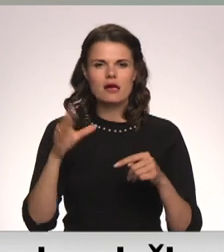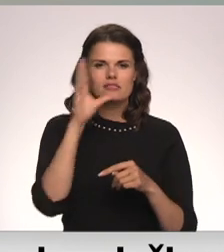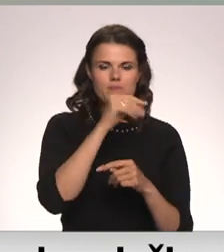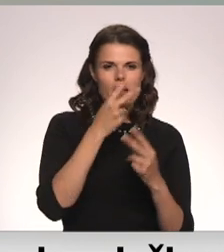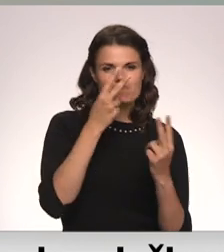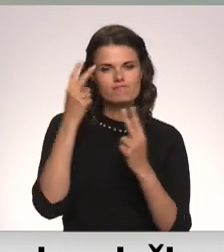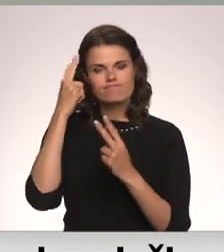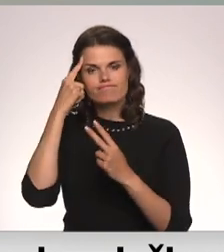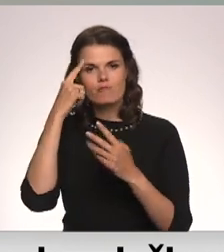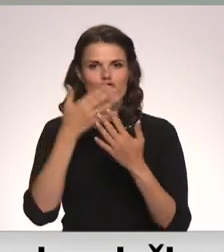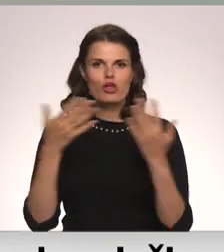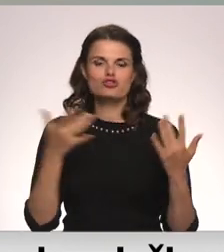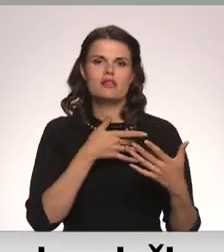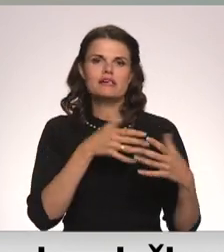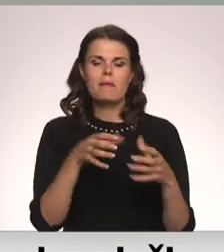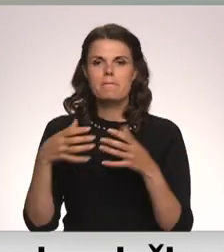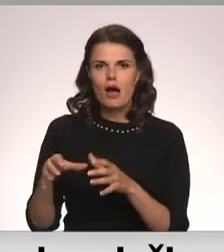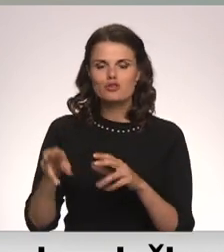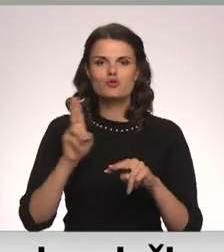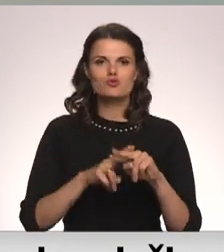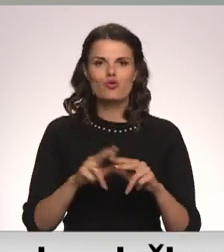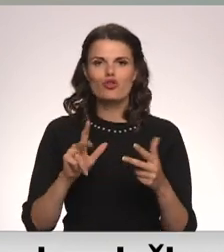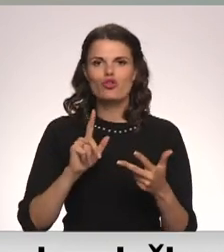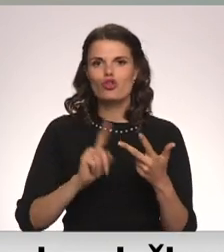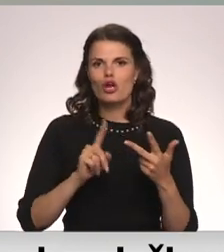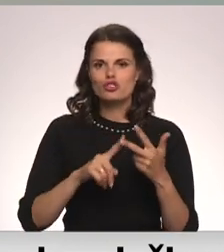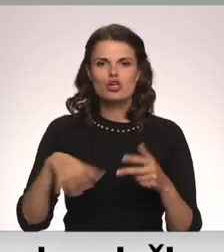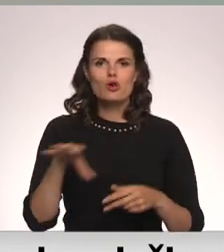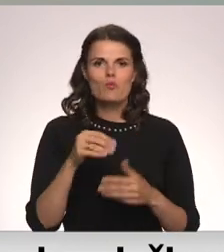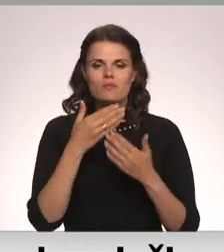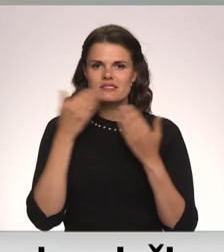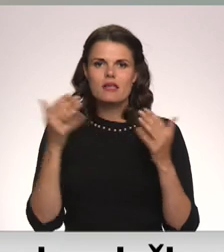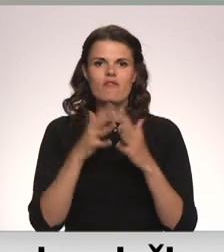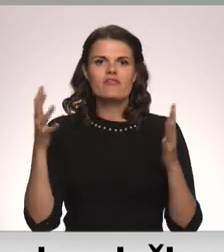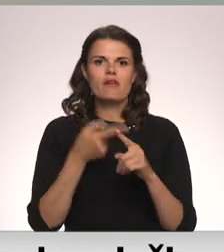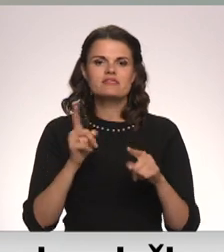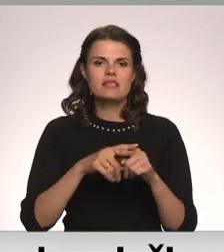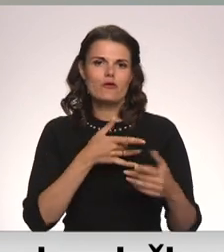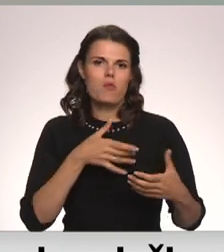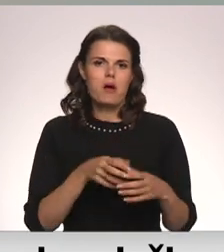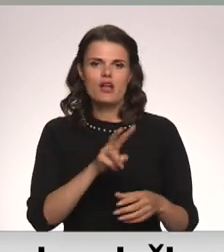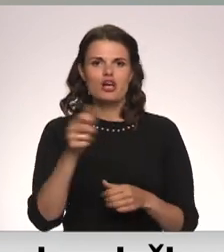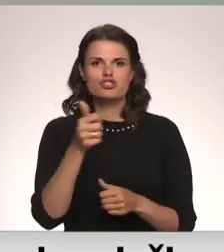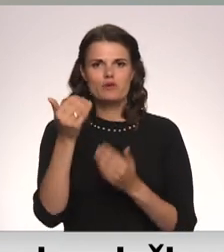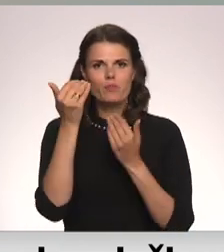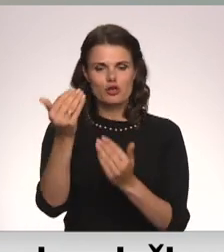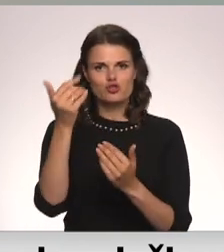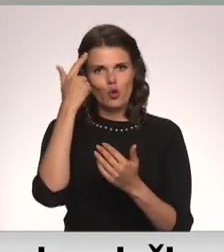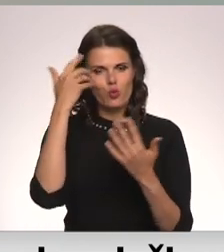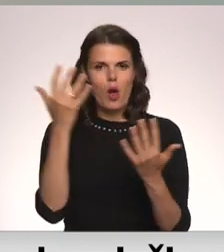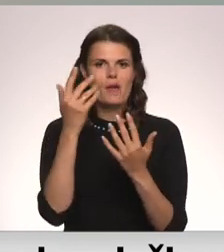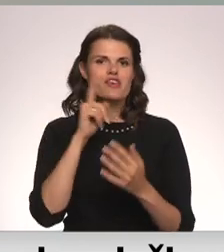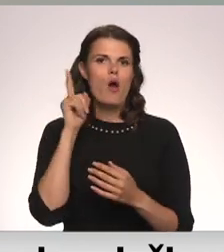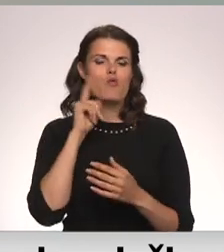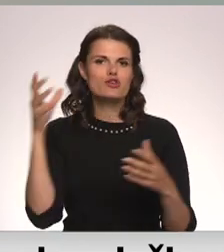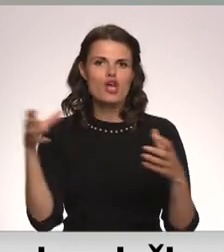tažādās partijās. Trešais iemesls – mums nav daudz tādu partiju, kas būtu īpaši domātas uz jauniešu auditoriju.